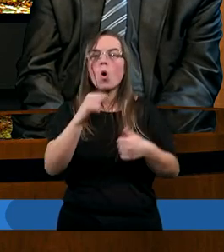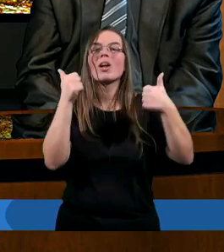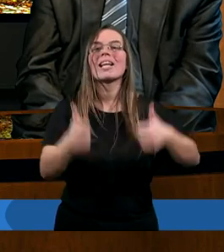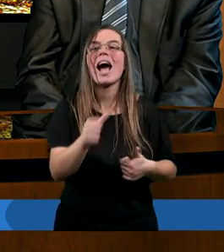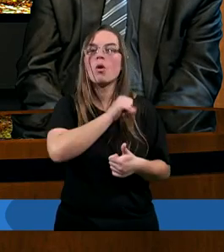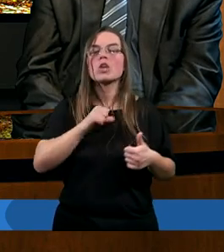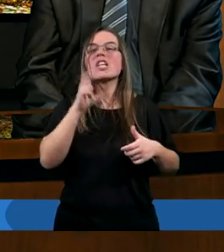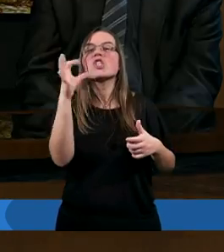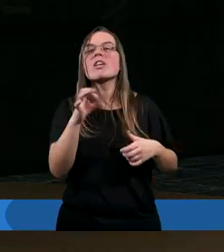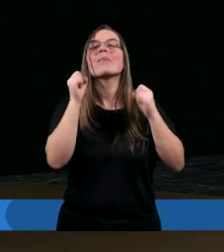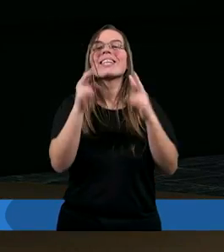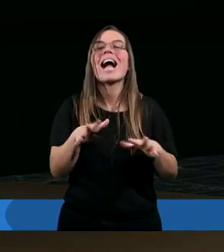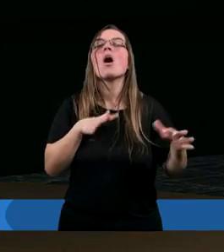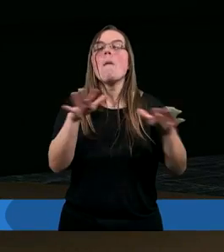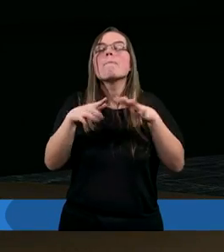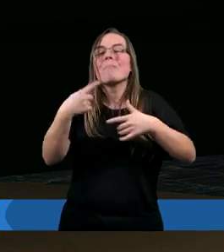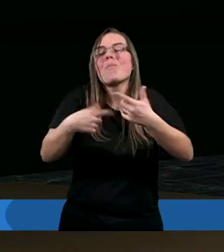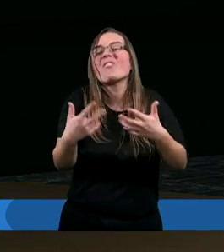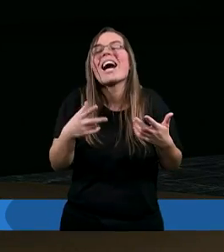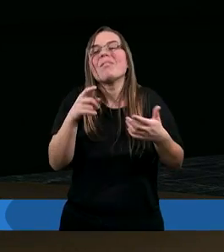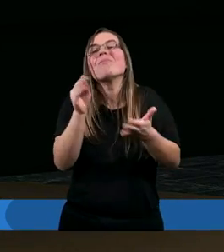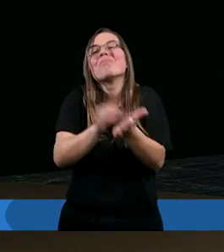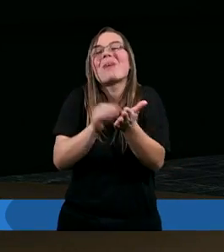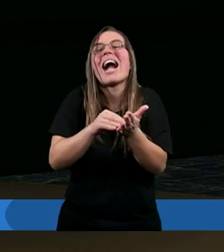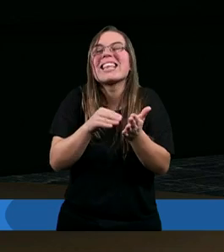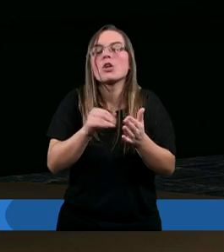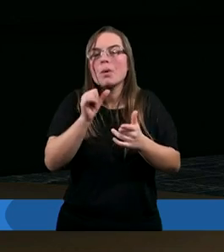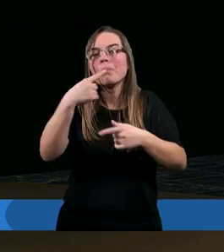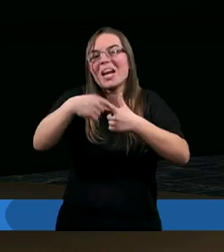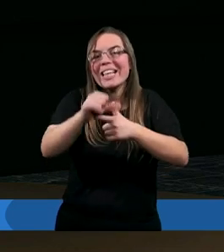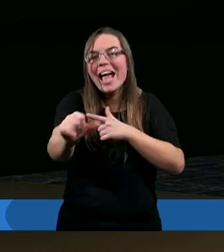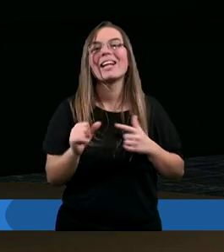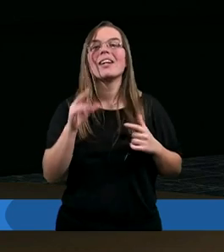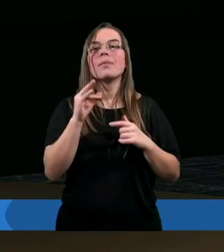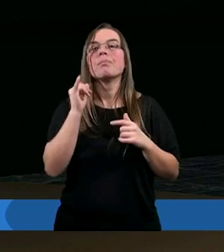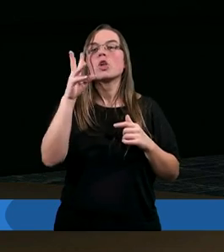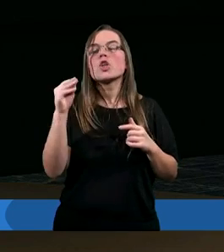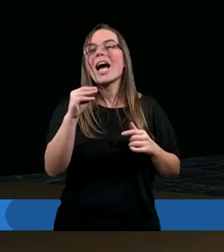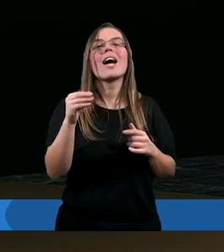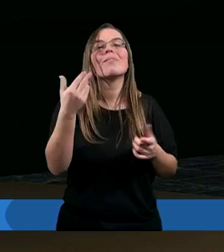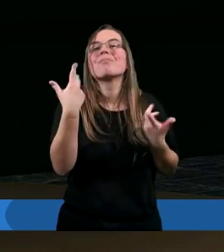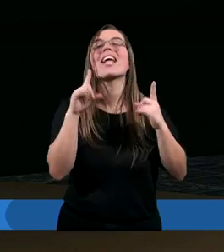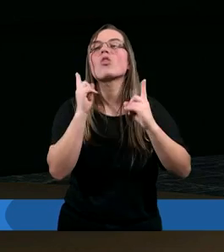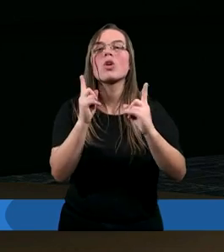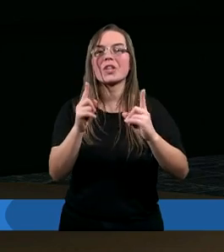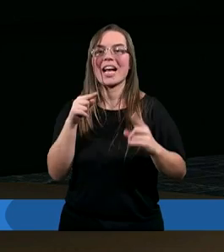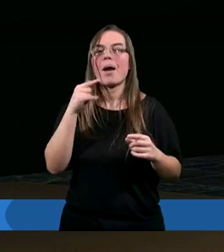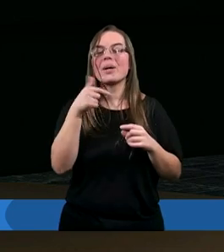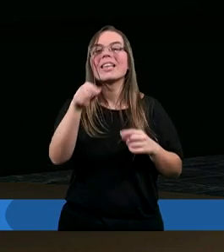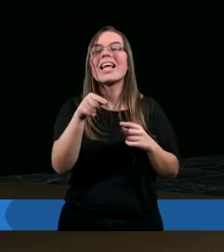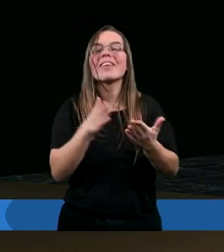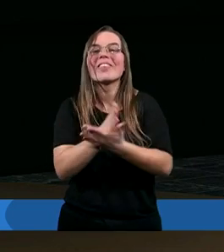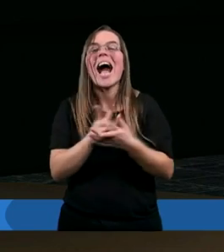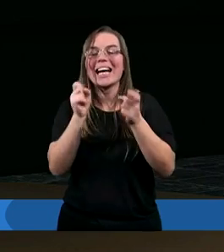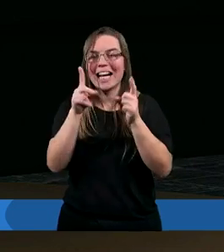stało się czymś tak powszednim i powszechnym i że nie dostrzegamy jego